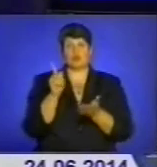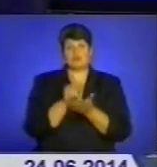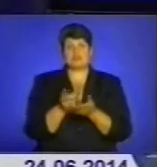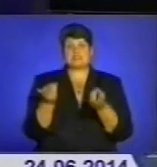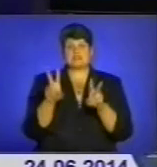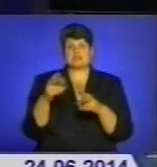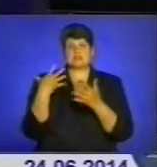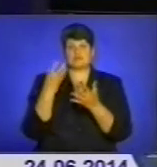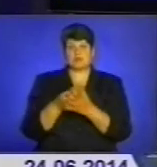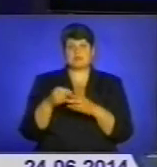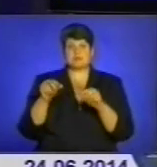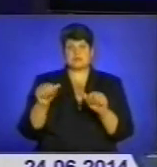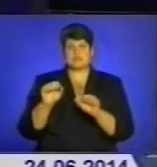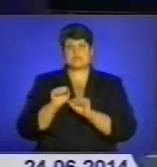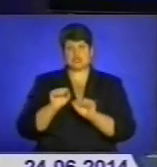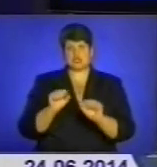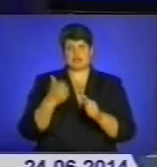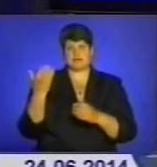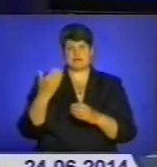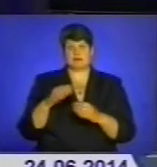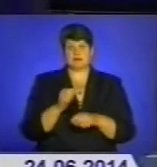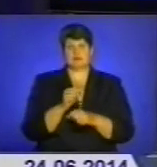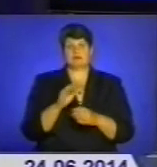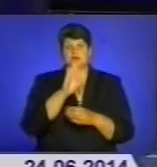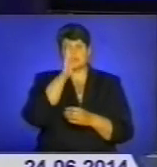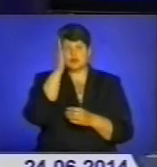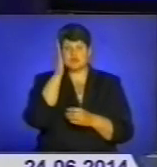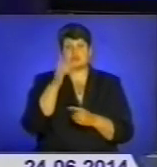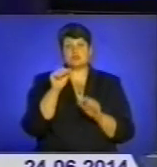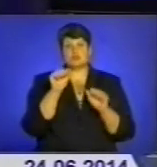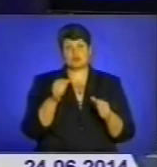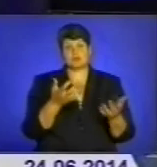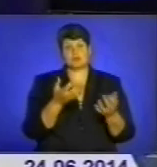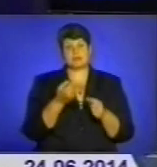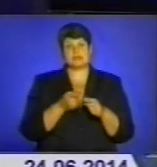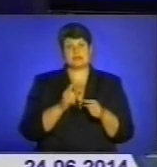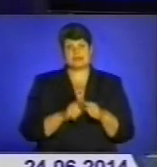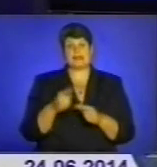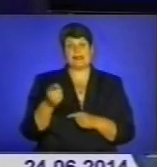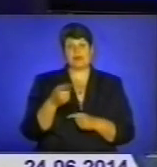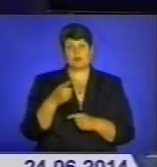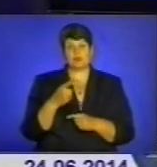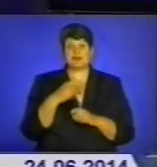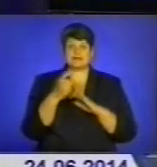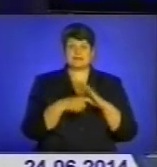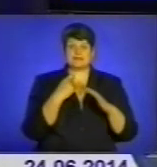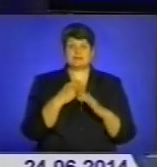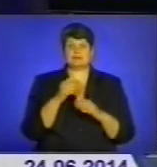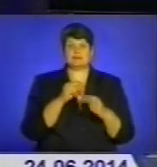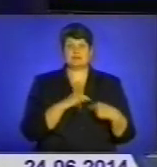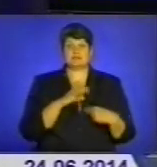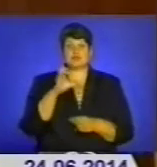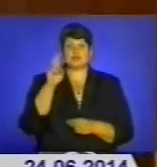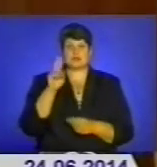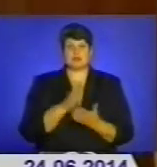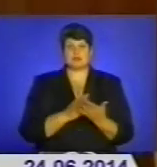своїй землі і захищати її від терористів. Чи може перейняти таку ініціативу Тернопіль, ми дізнавалися у працівників соціальних служб.